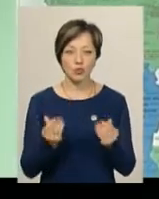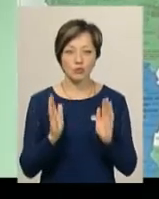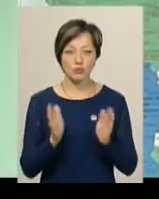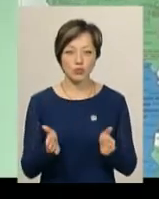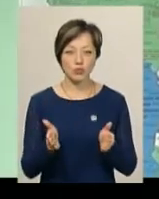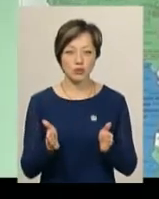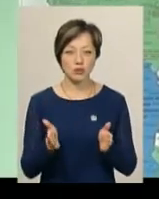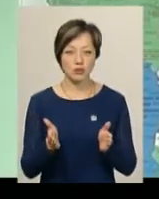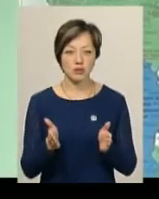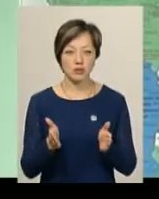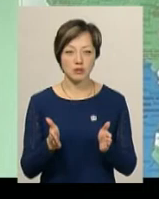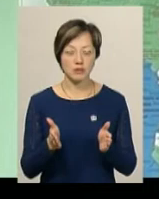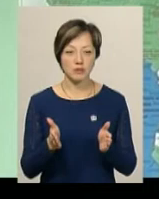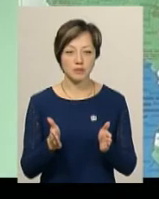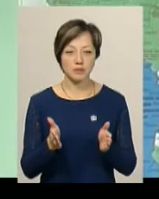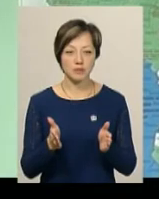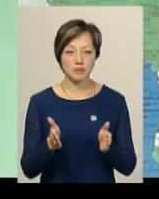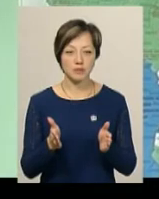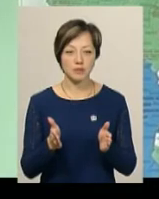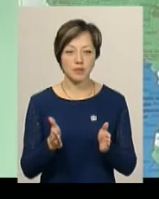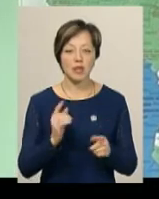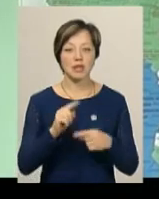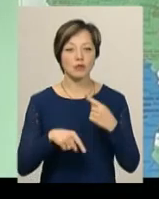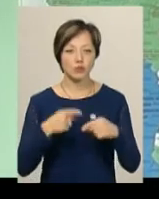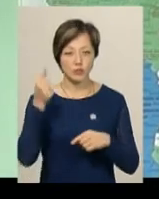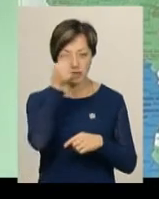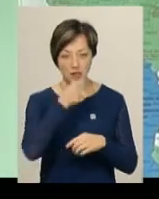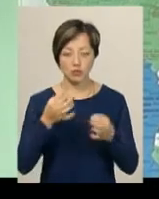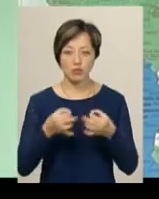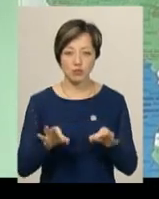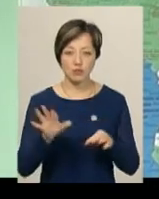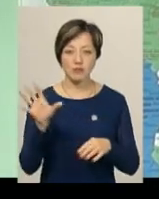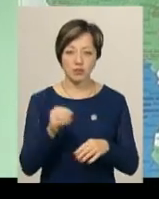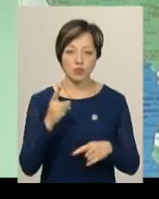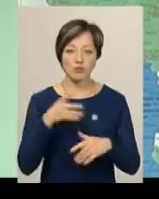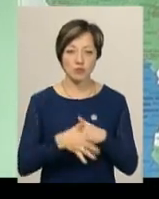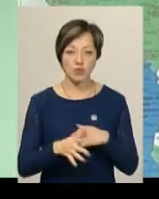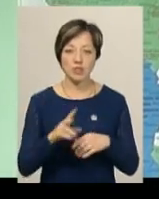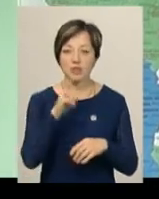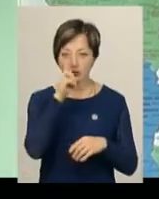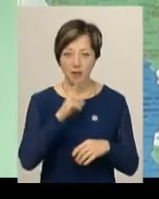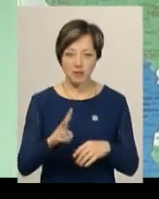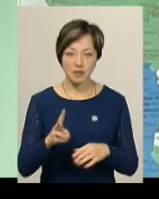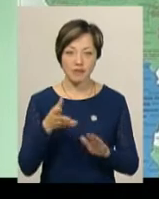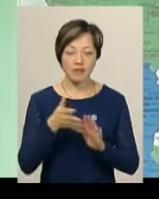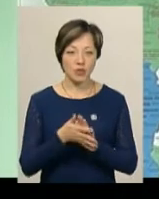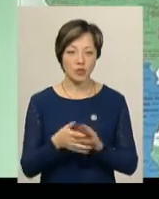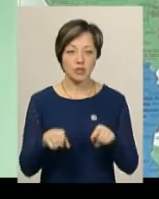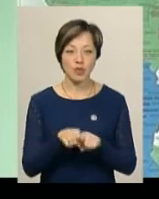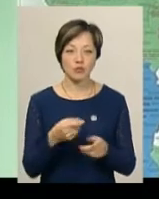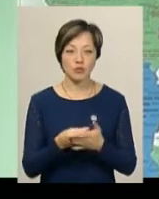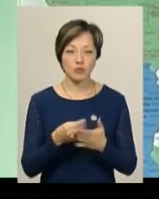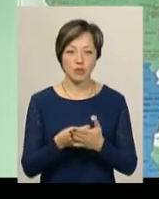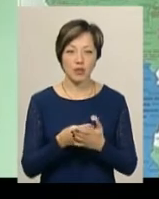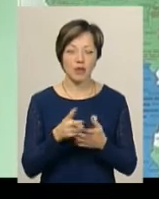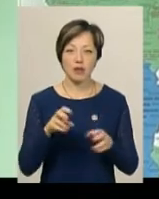і на наступний рік доступні. Тобто всі розуміють, що за два місяці використати ці суми